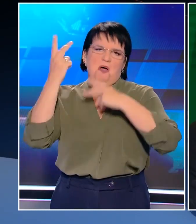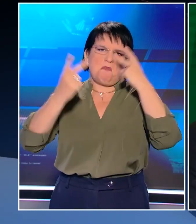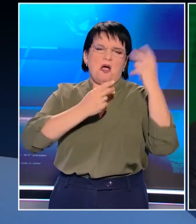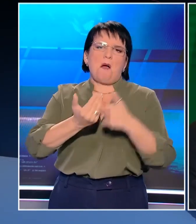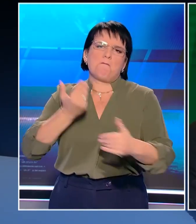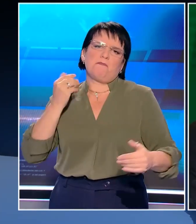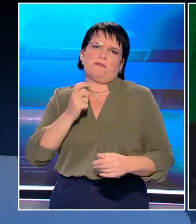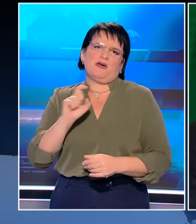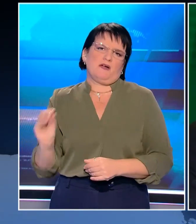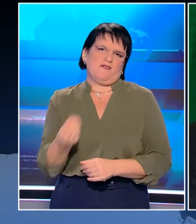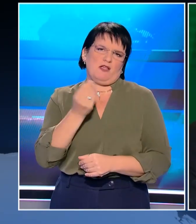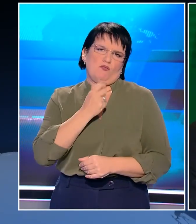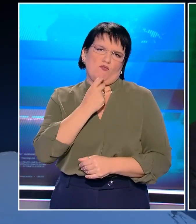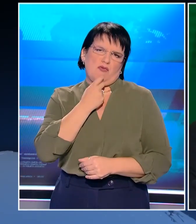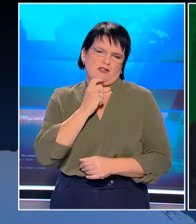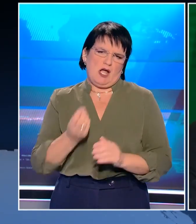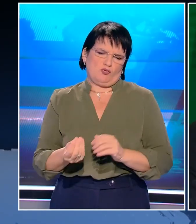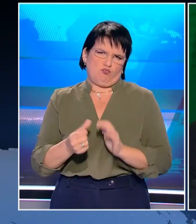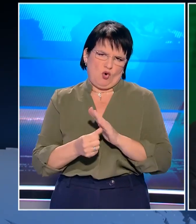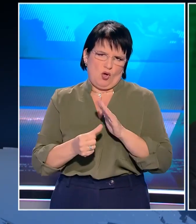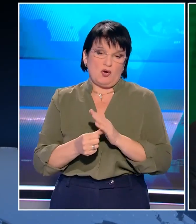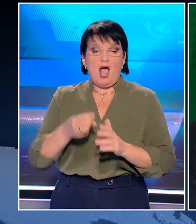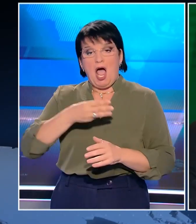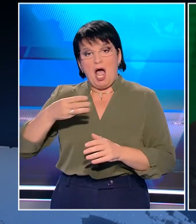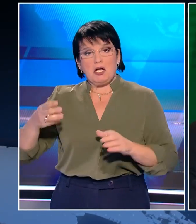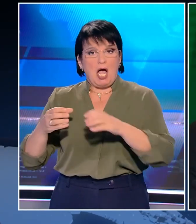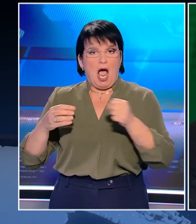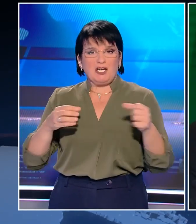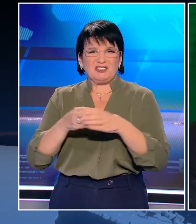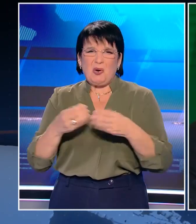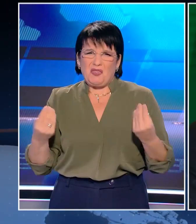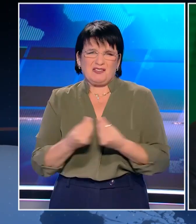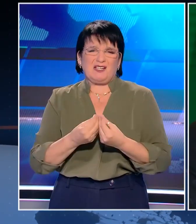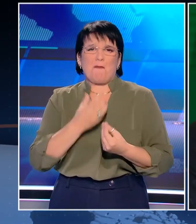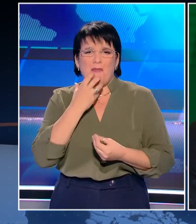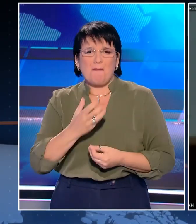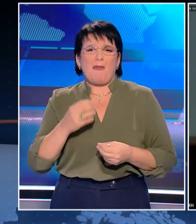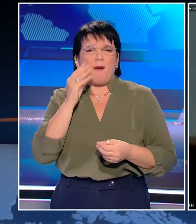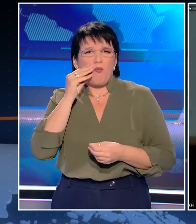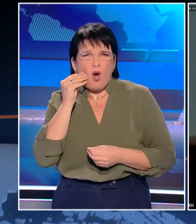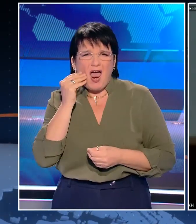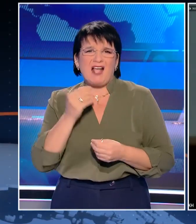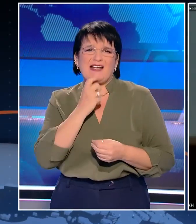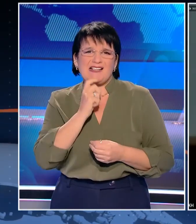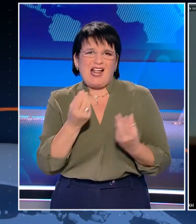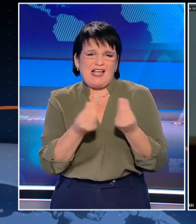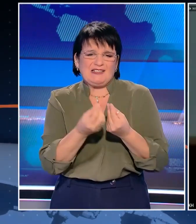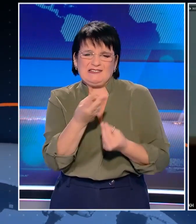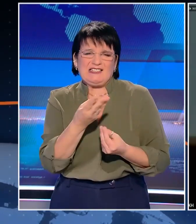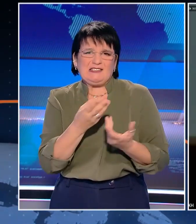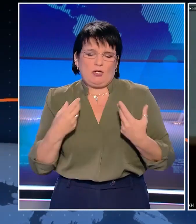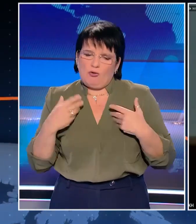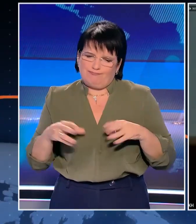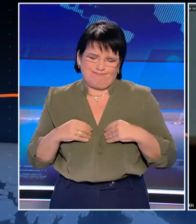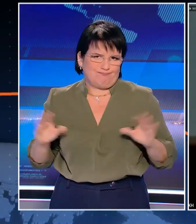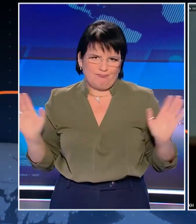την εκλογή του Προέδρου και μετά. Η αριστερά δεν έχει θέση δυστυχώς στο κόμμα Κασελάκη Παπά Πολάκη. Να μην χειθεί κομματικό αίμα και να